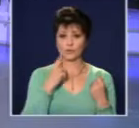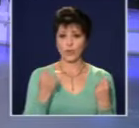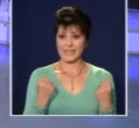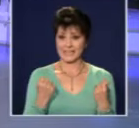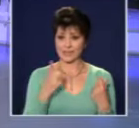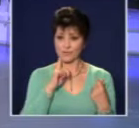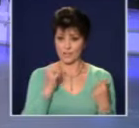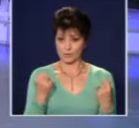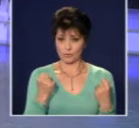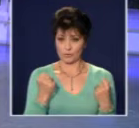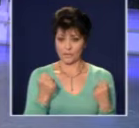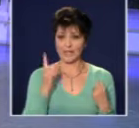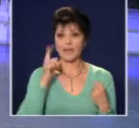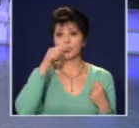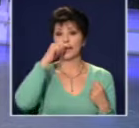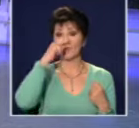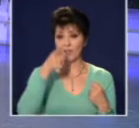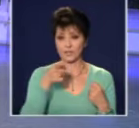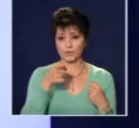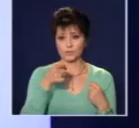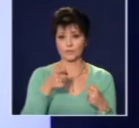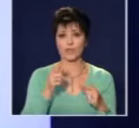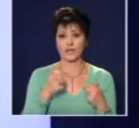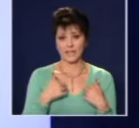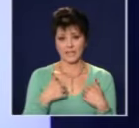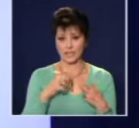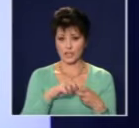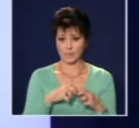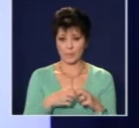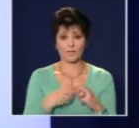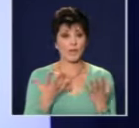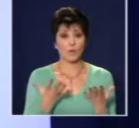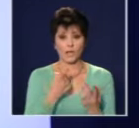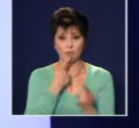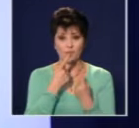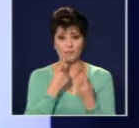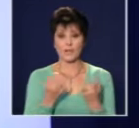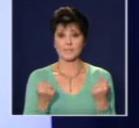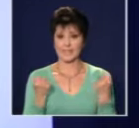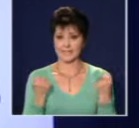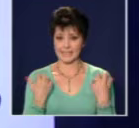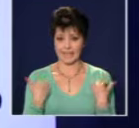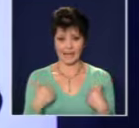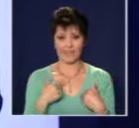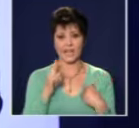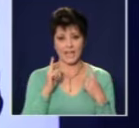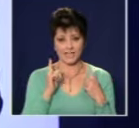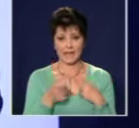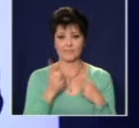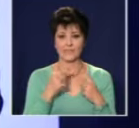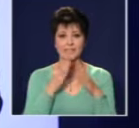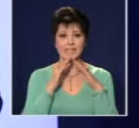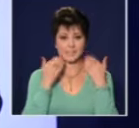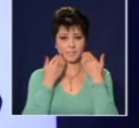Каражбите са в основата на нашите проблеми и когато говорим за здраве или трябва да се смеем, или да